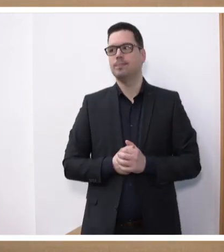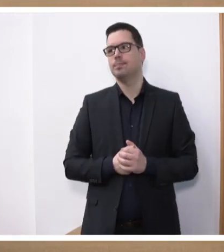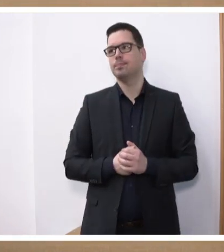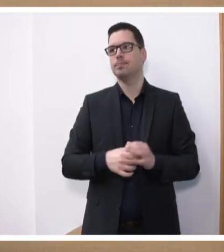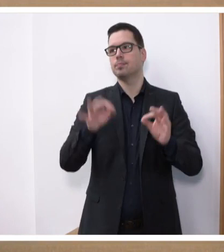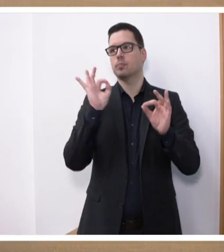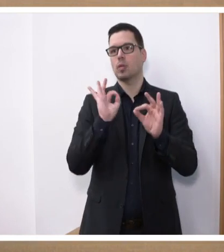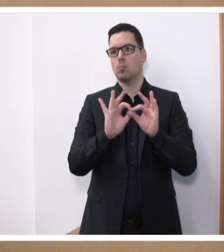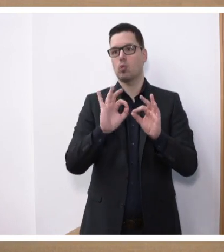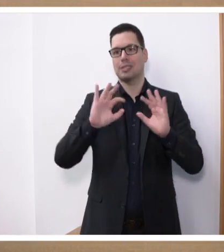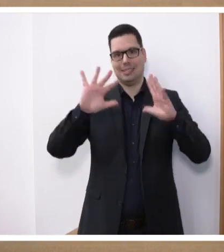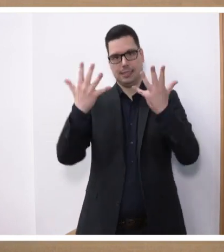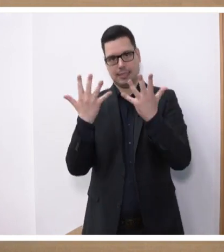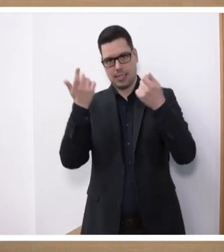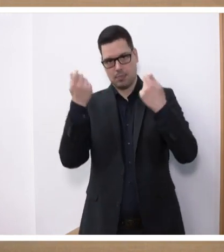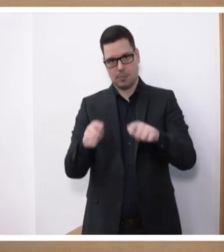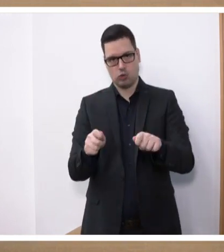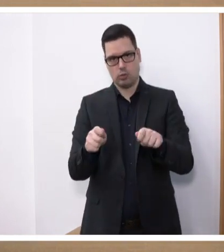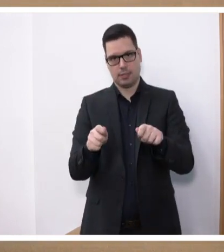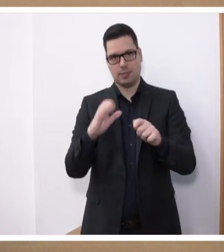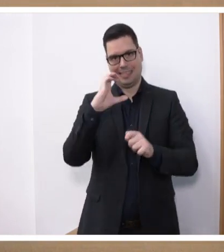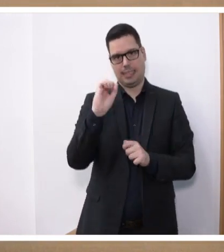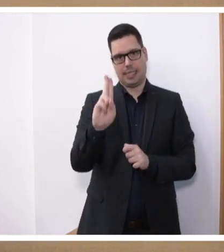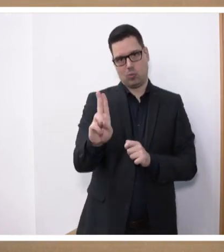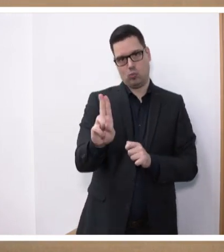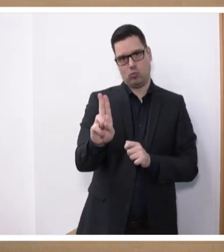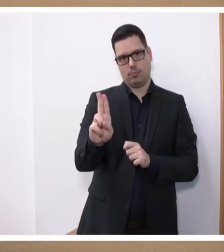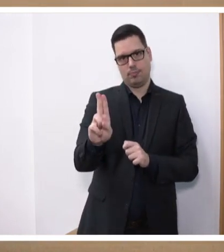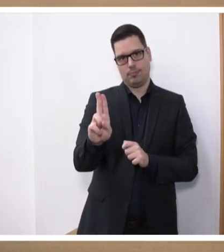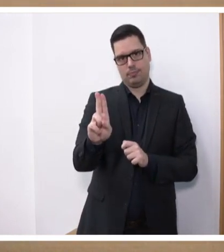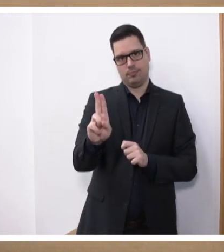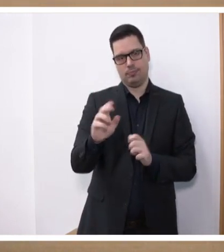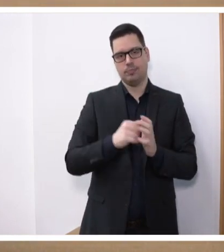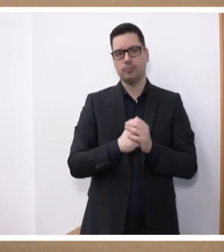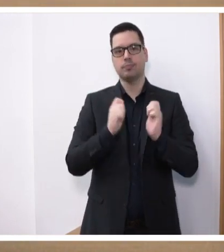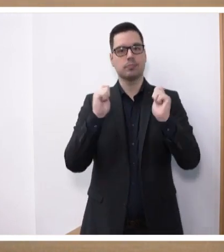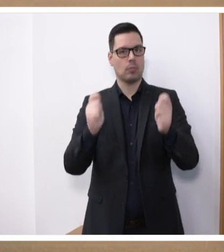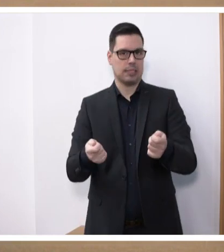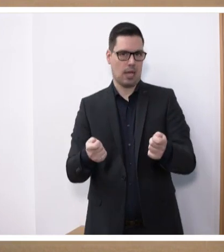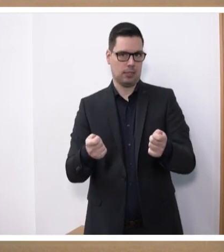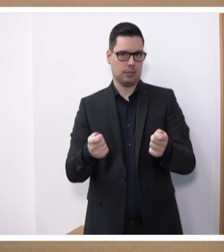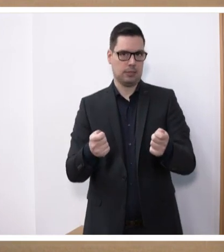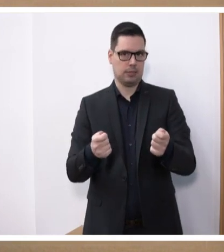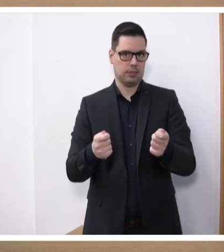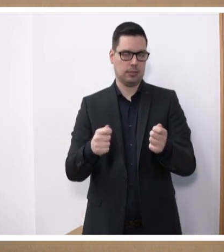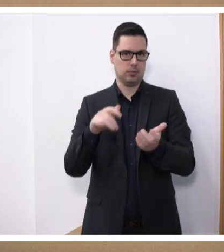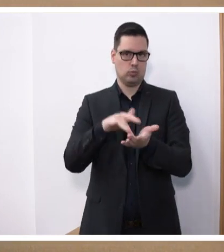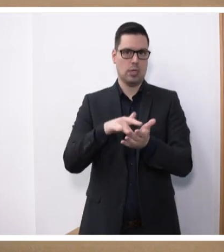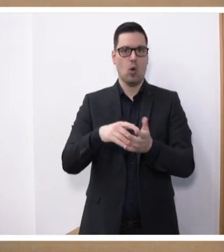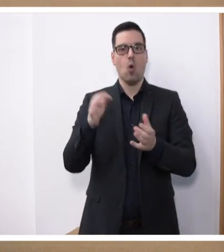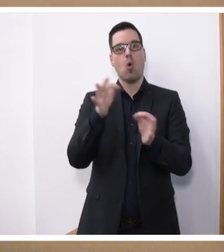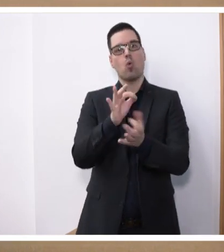Tagesordnungspunkt 10, Beschlussfassung über den von der CDU-Landtagsfraktion eingebrachten Antrag betreffend Kommunen